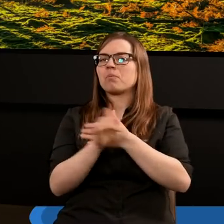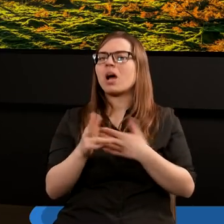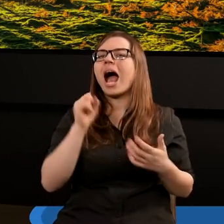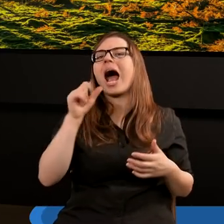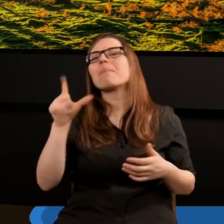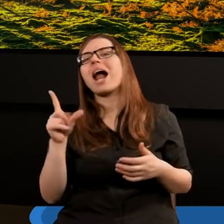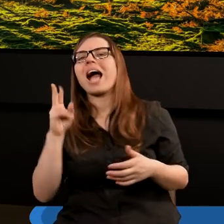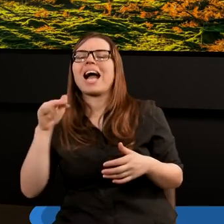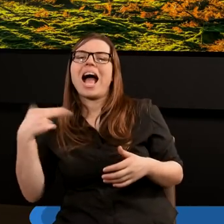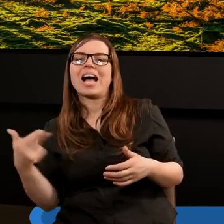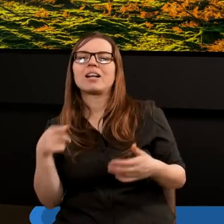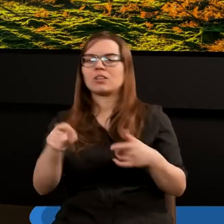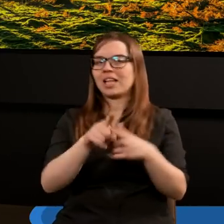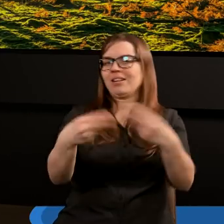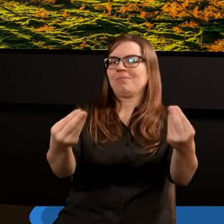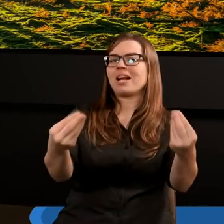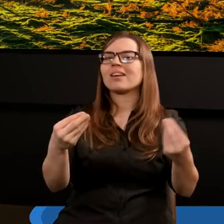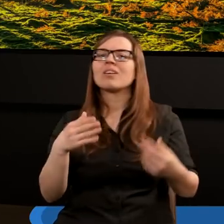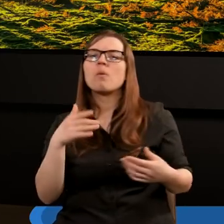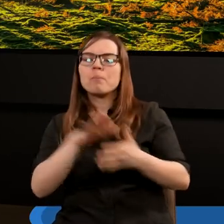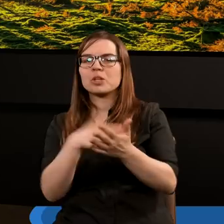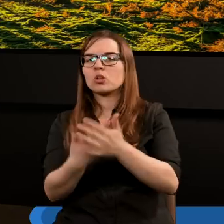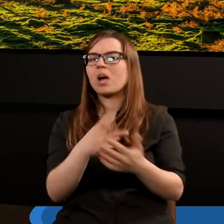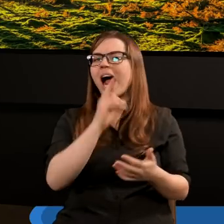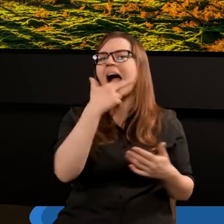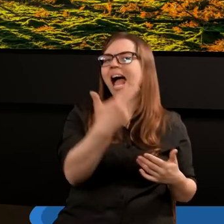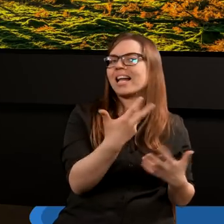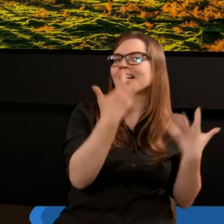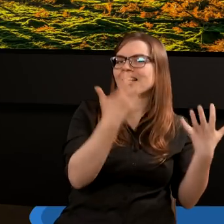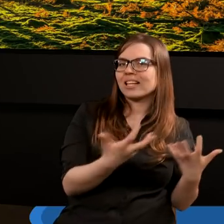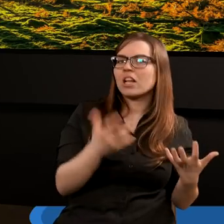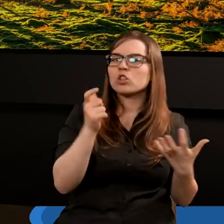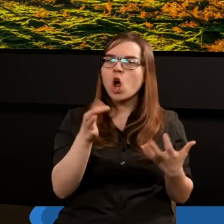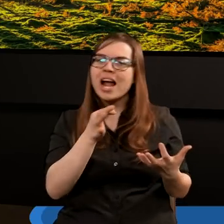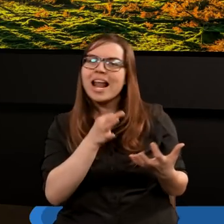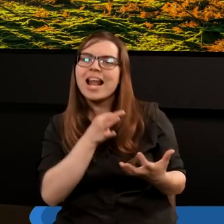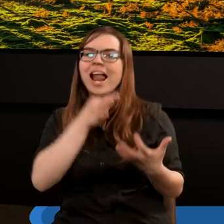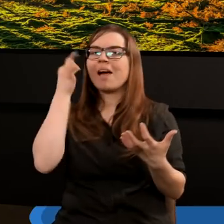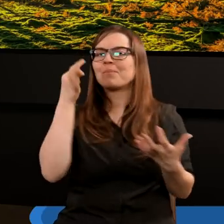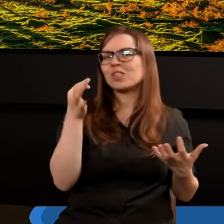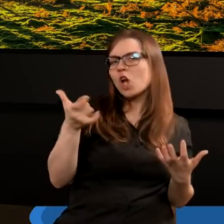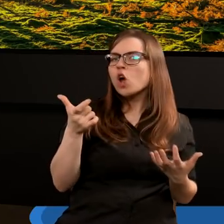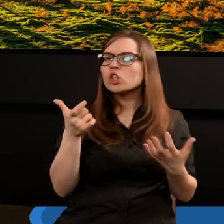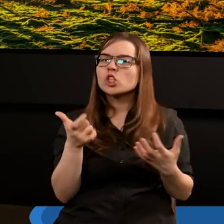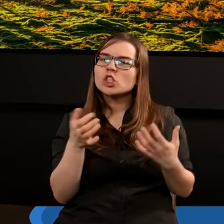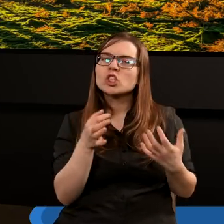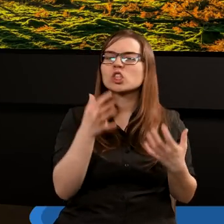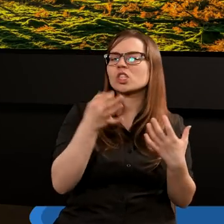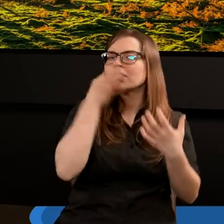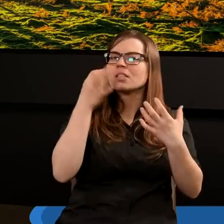Abel, Kain, tu fantastyczny przykład również mamy, gdzie Kain chciał coś lepszego, może ta